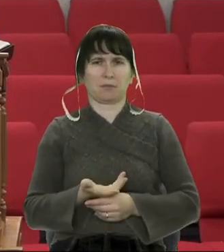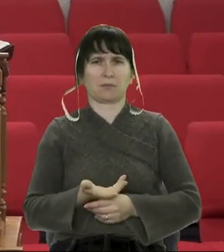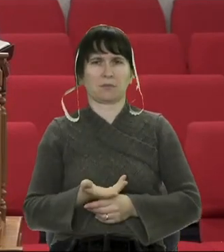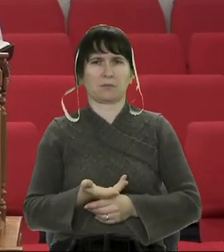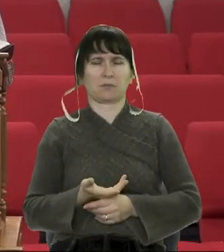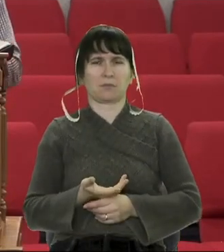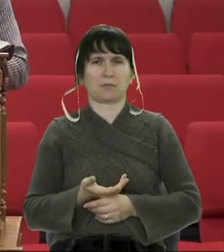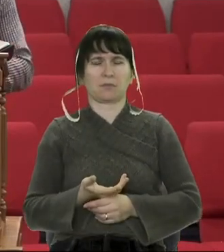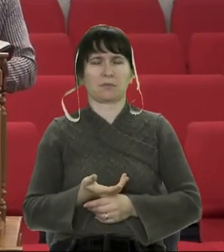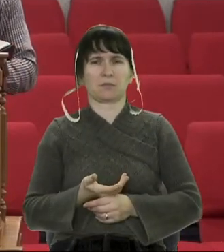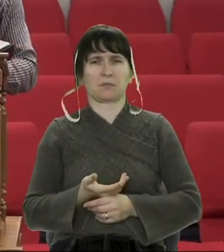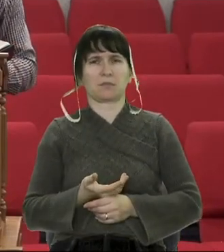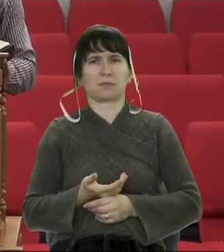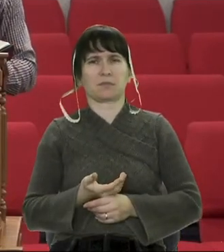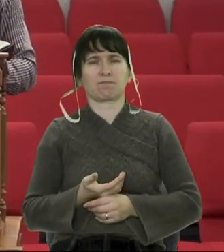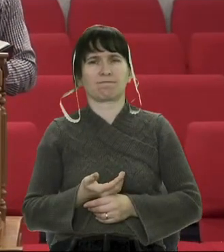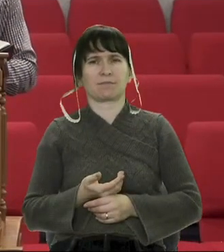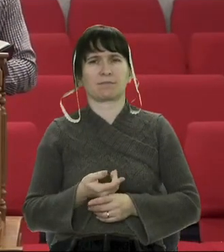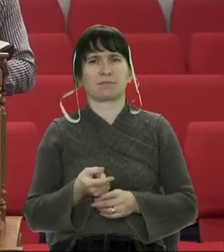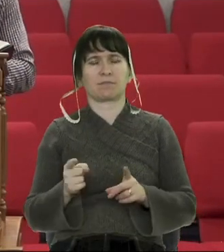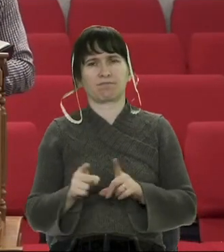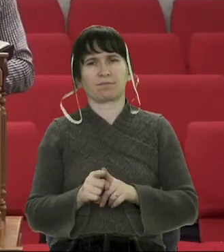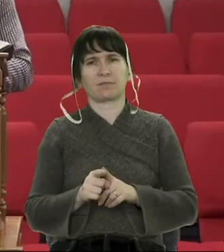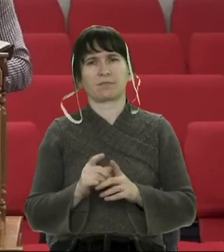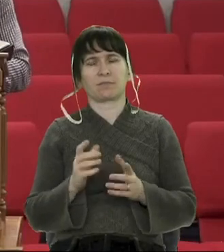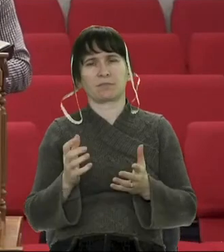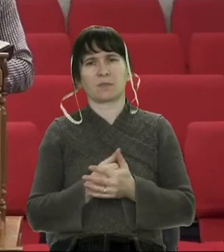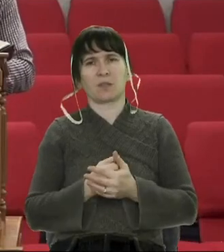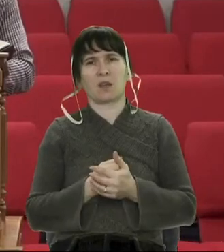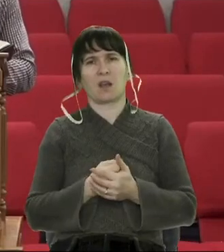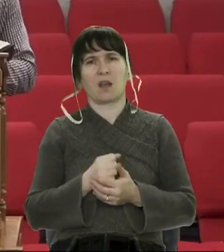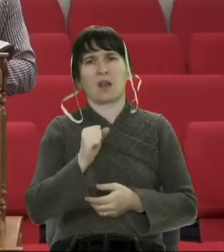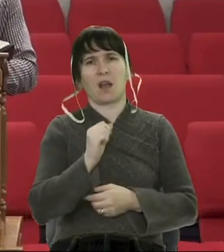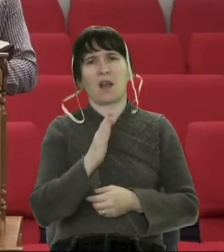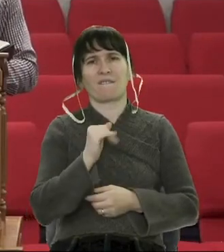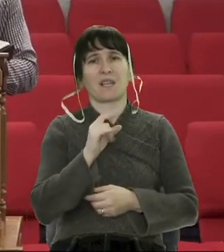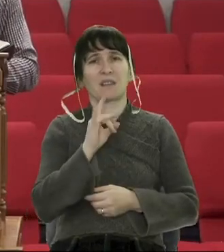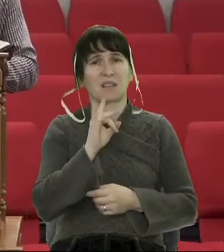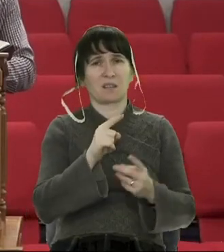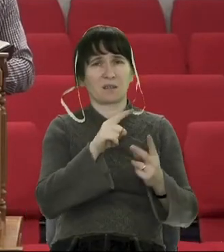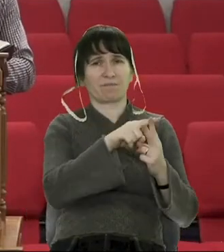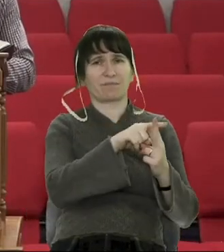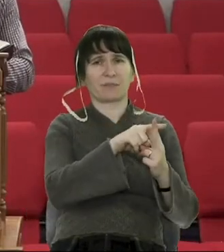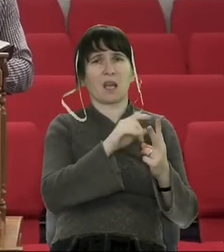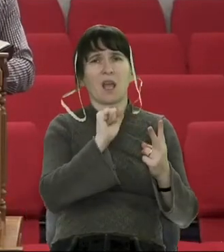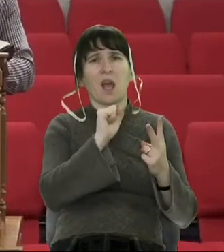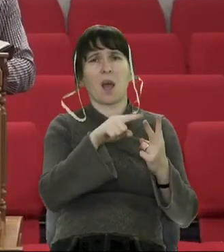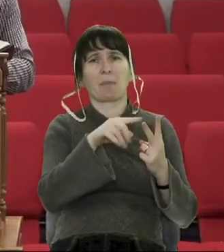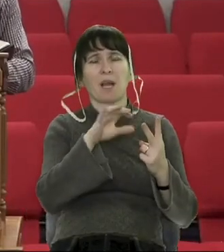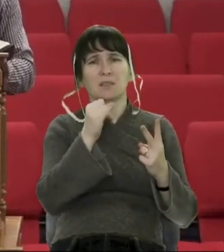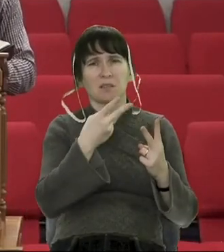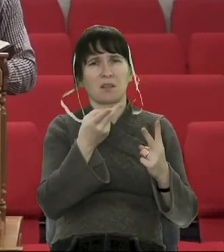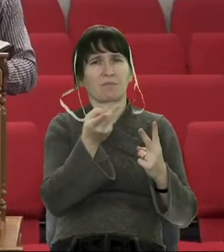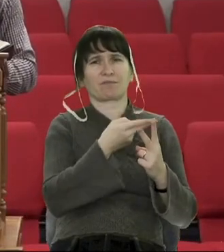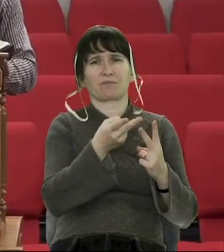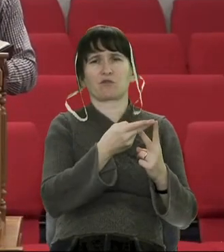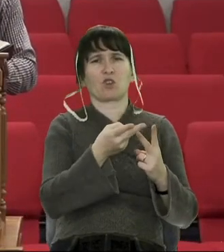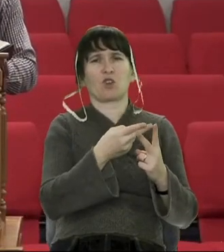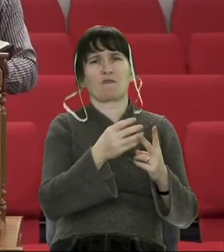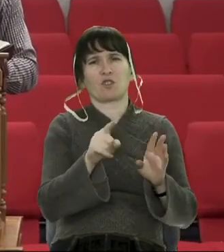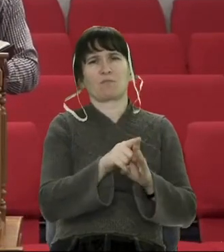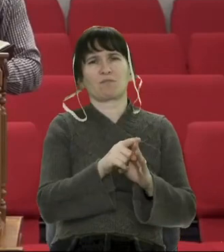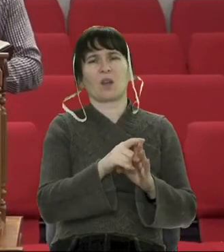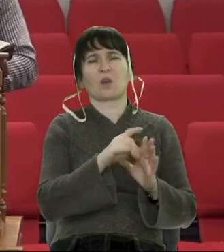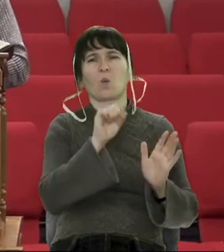І саме так підло був битий Авенір і Амасія. Якби вони в бою загинули, інша річ.